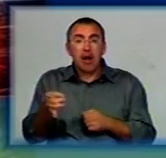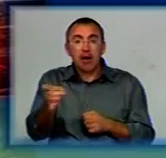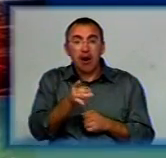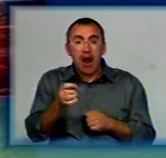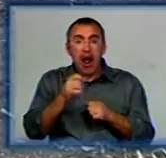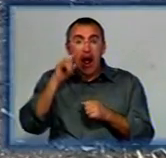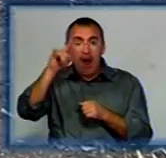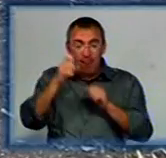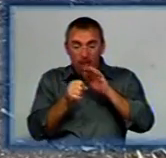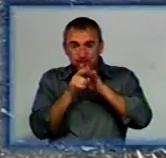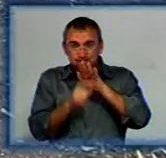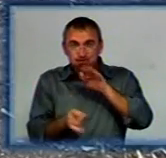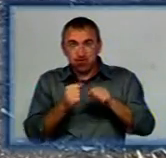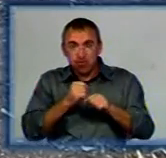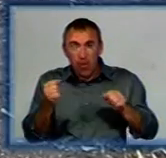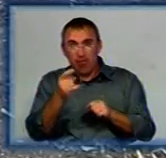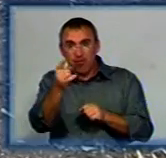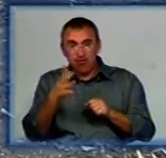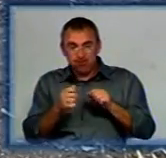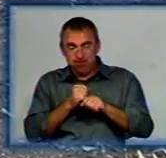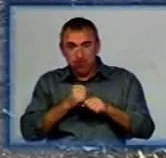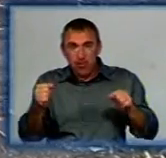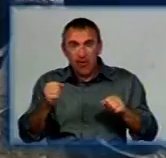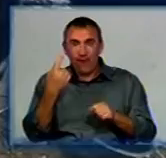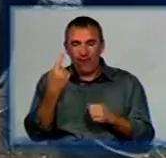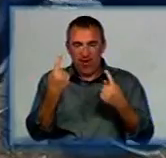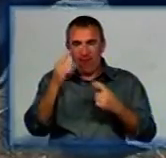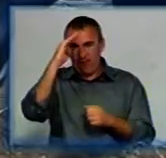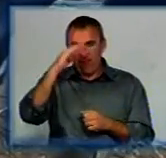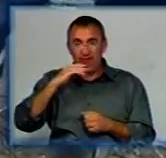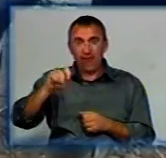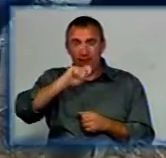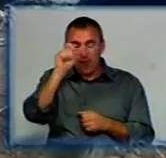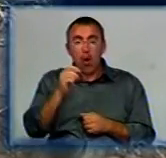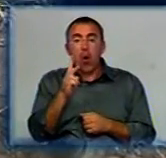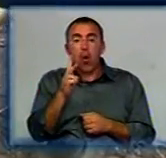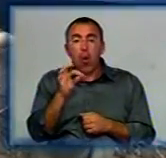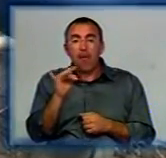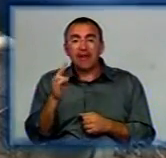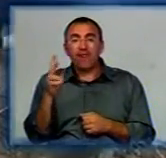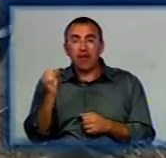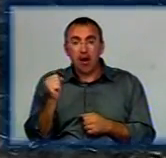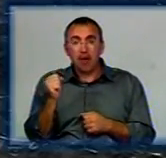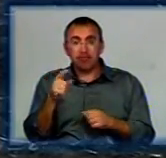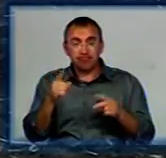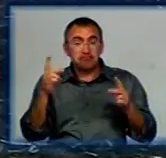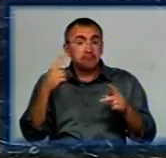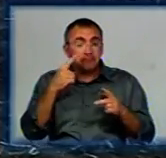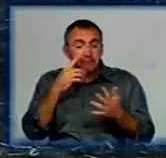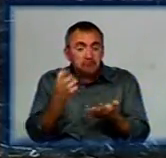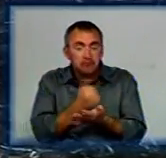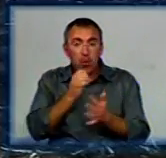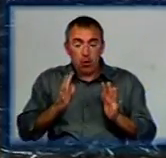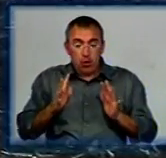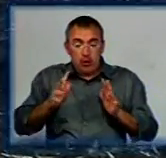Авіабомбу та два артилерійські снаряди часів Великої вітчизняної війни виявили і в Компанівці. Небезпечну знахідку помітив тракторист під час